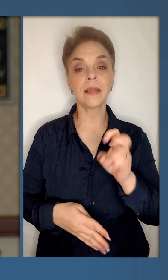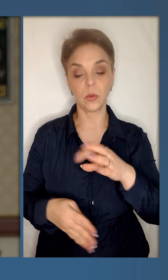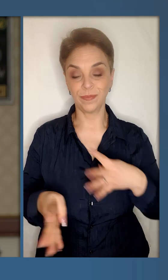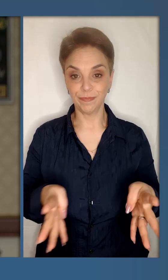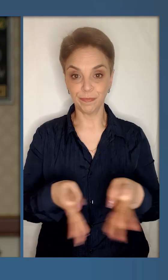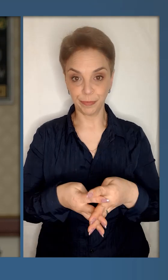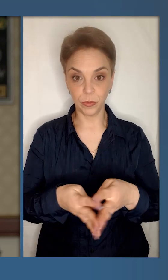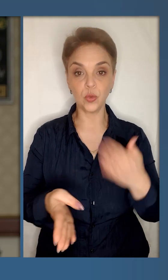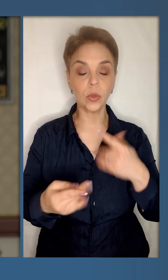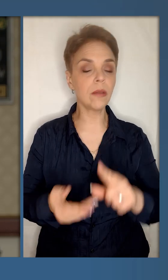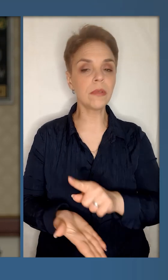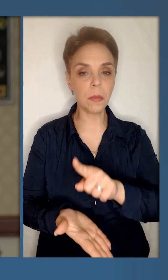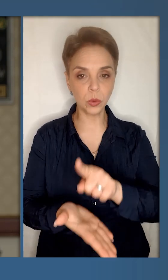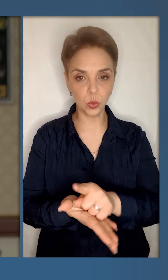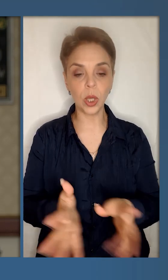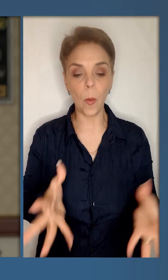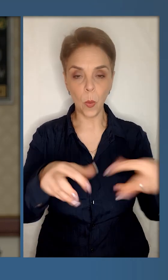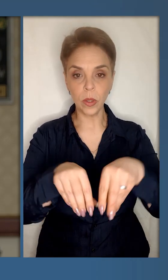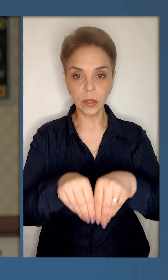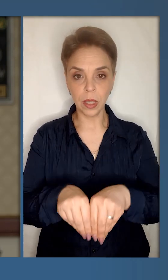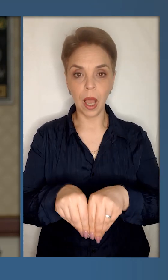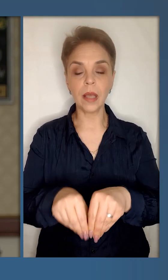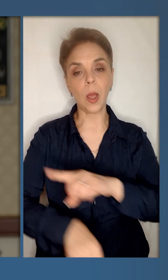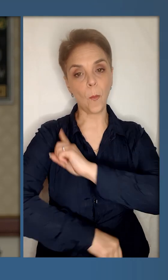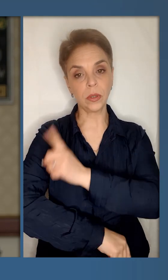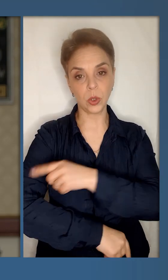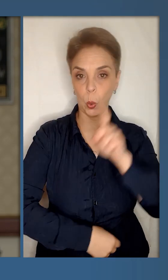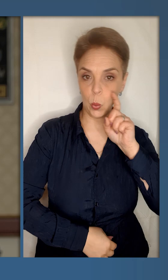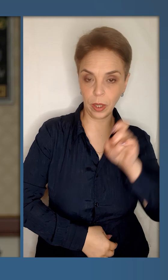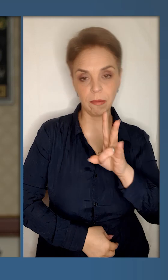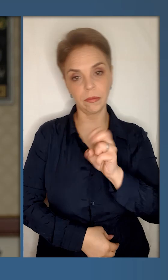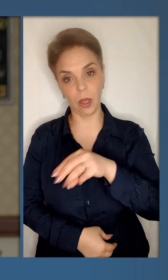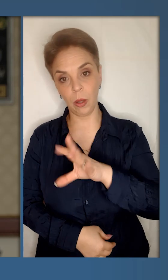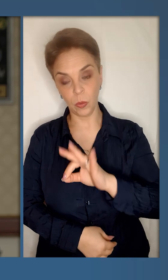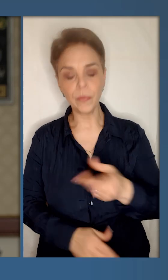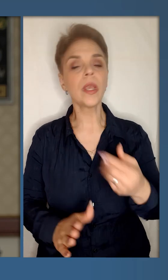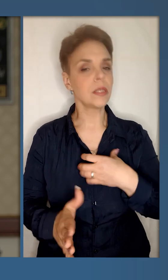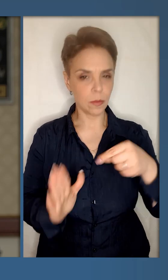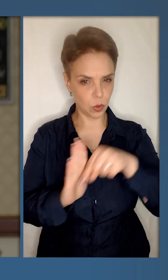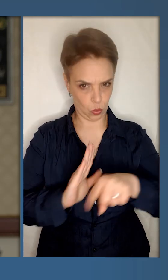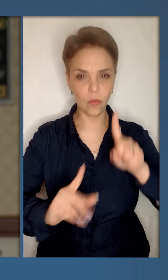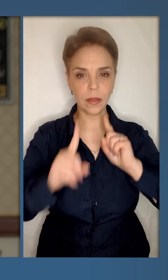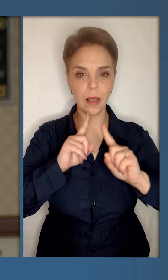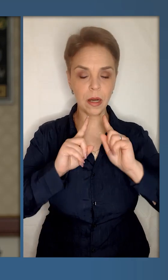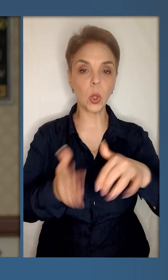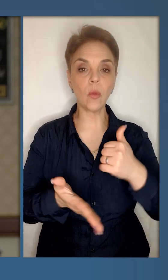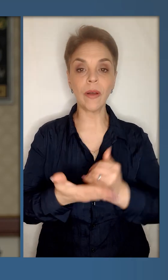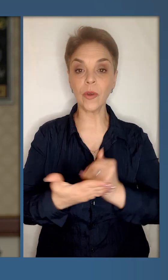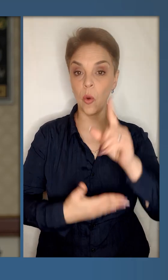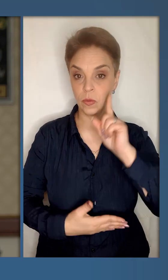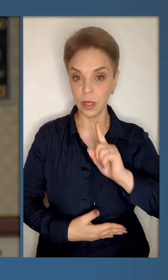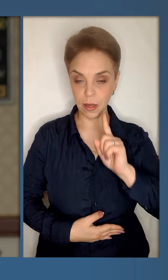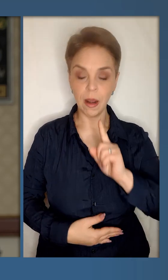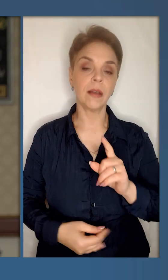євроатлантичної інтеграції, щодо неминучості поєднання потенціалів України і НАТО. Змістовна нарада